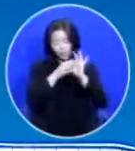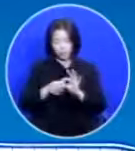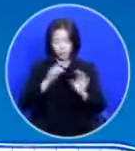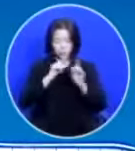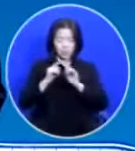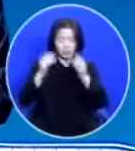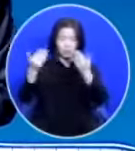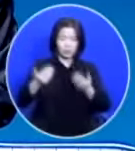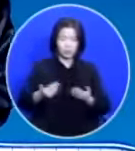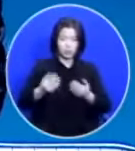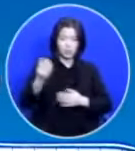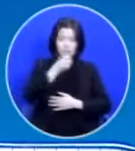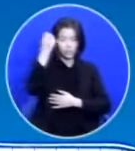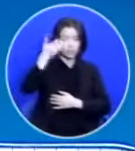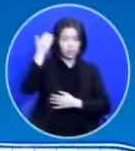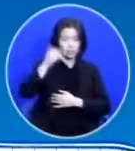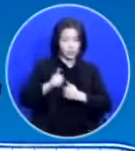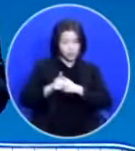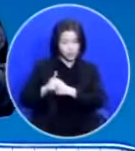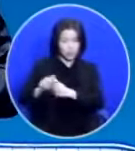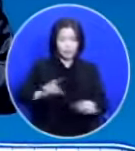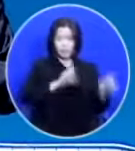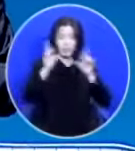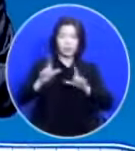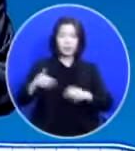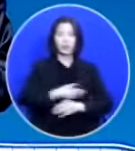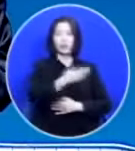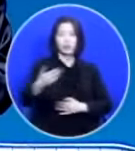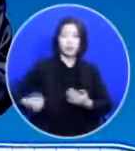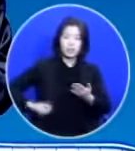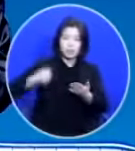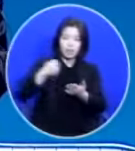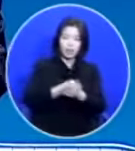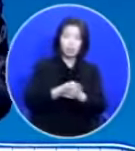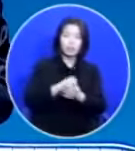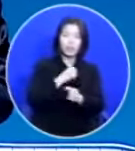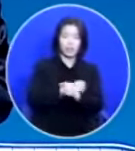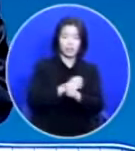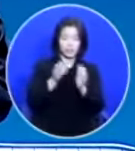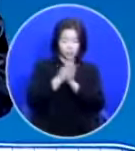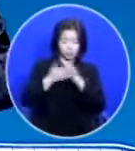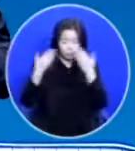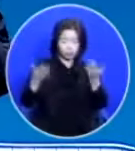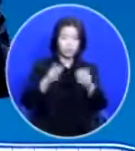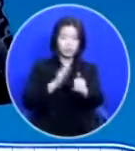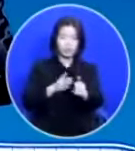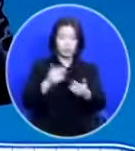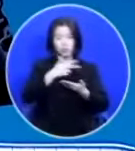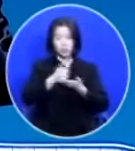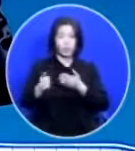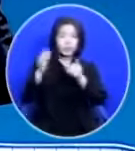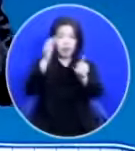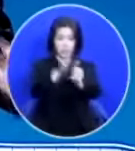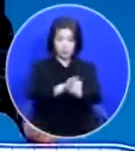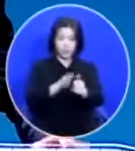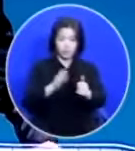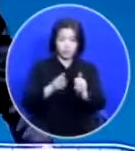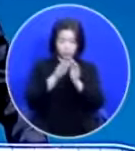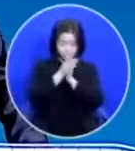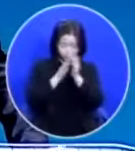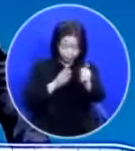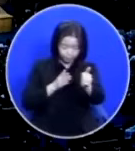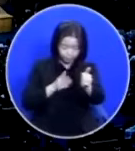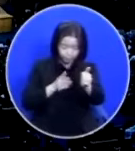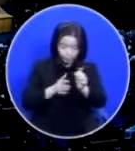성령님을 따라 살기로 여러분 결단하는 기도를 드리십시오 주님께 맡기세요 기도합시다